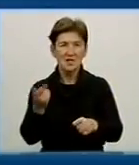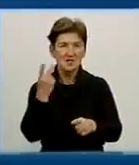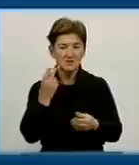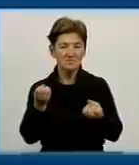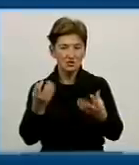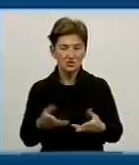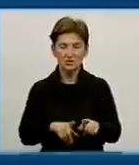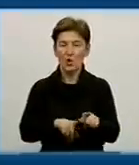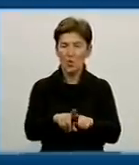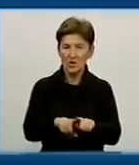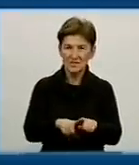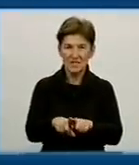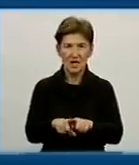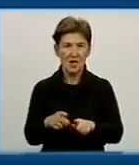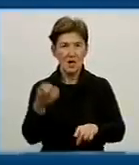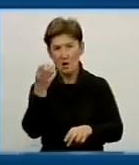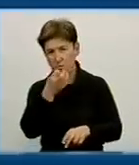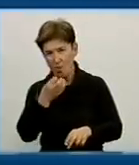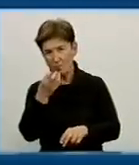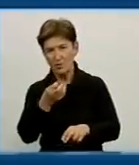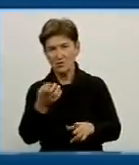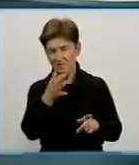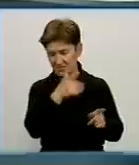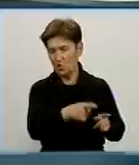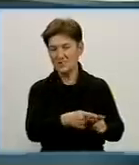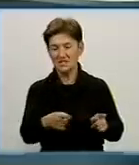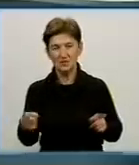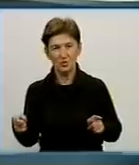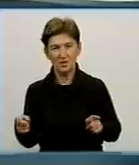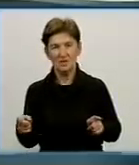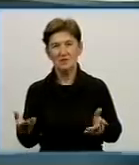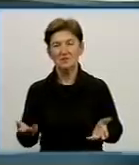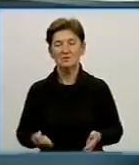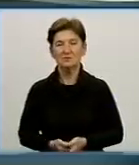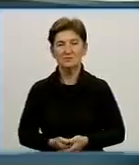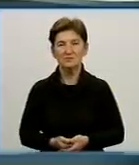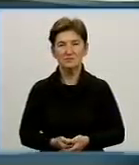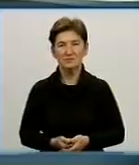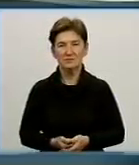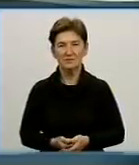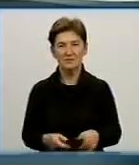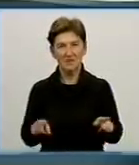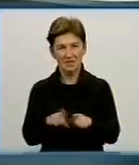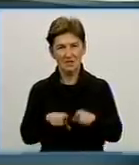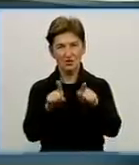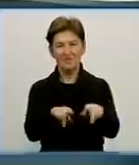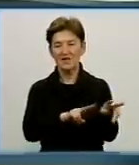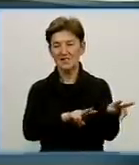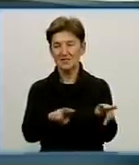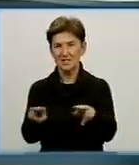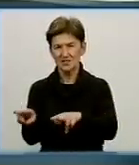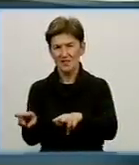огірки, помідори, баклажани в розгар сезону. В серпні, вересні. Зрозуміло, ви також досліджували навколишнє